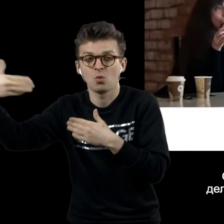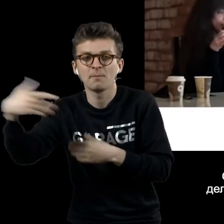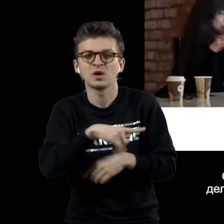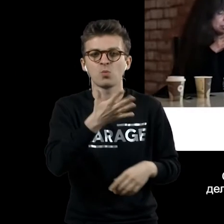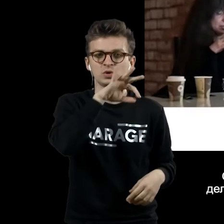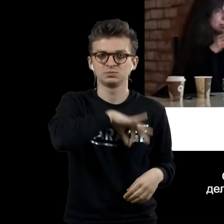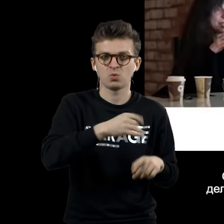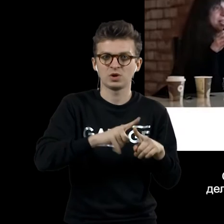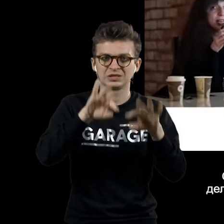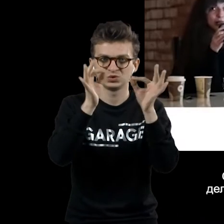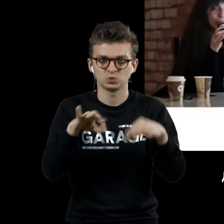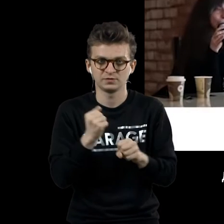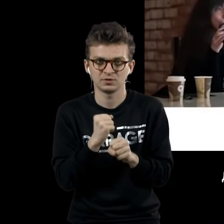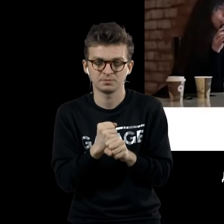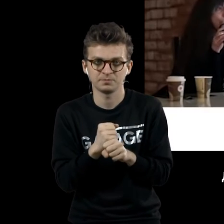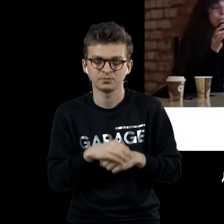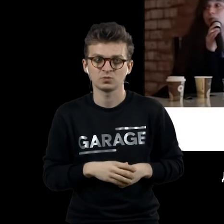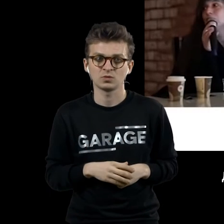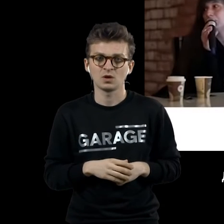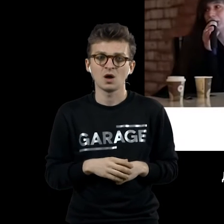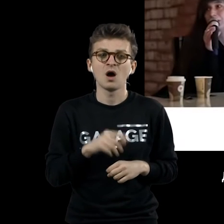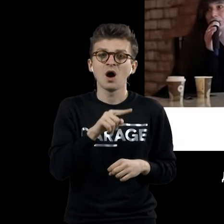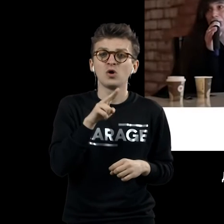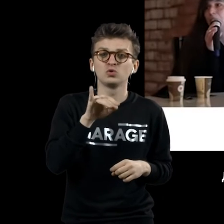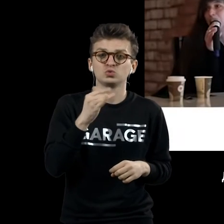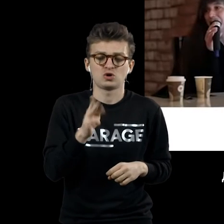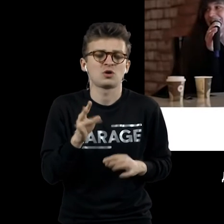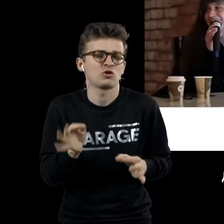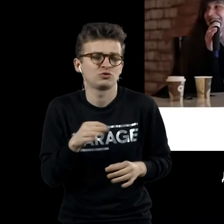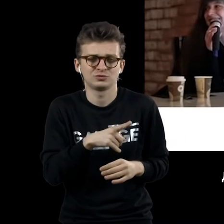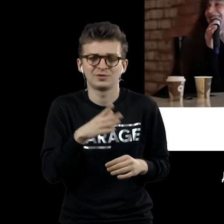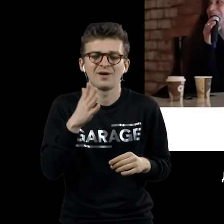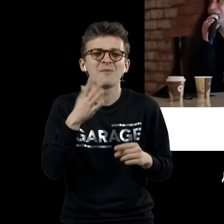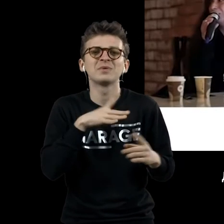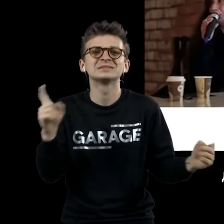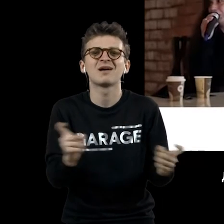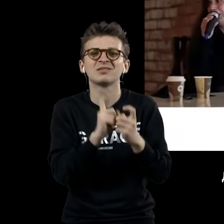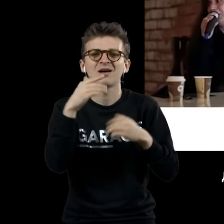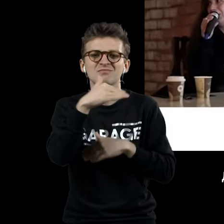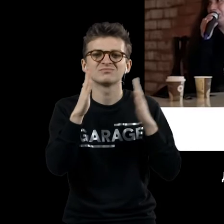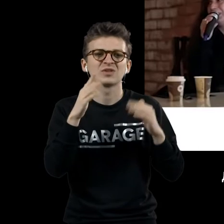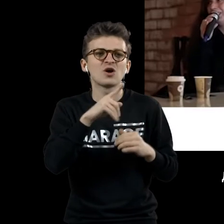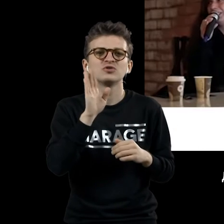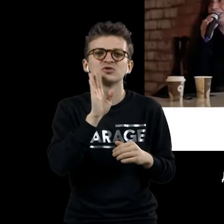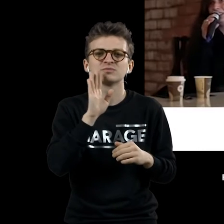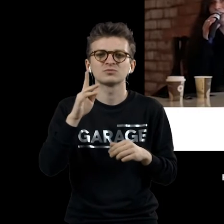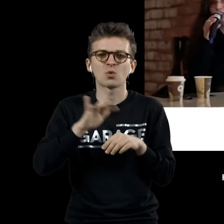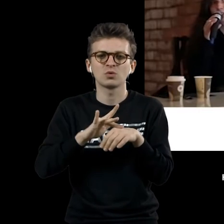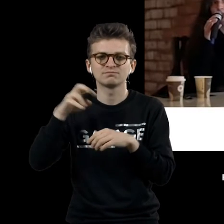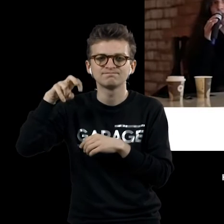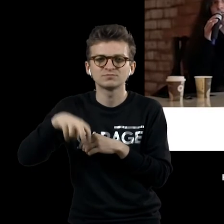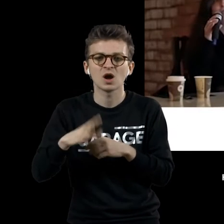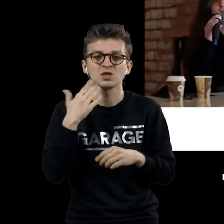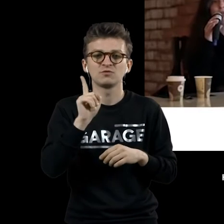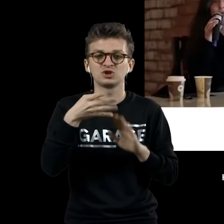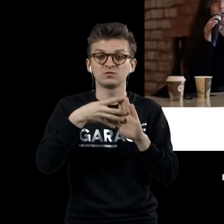словарь, что это за элементы? Дюшану, конечно, удалось переплюнуть скандальность обнаженной спускающейся по лестнице, когда в